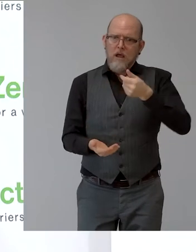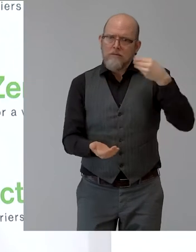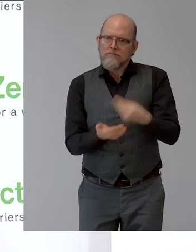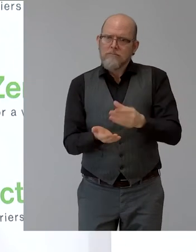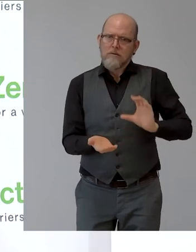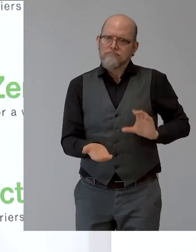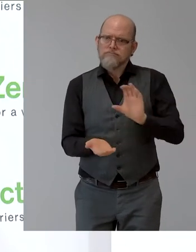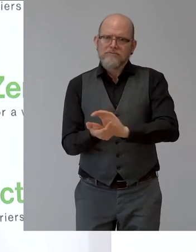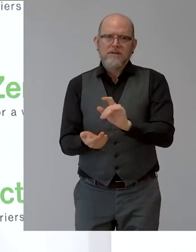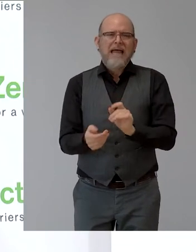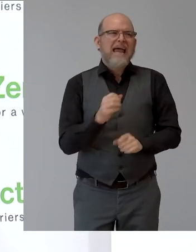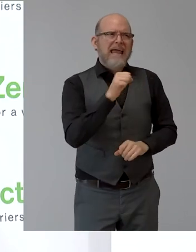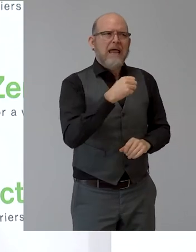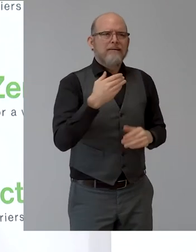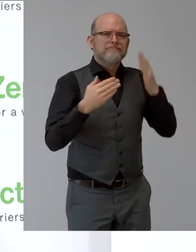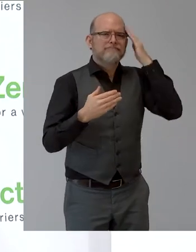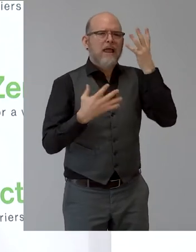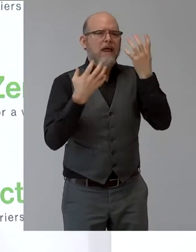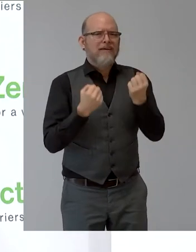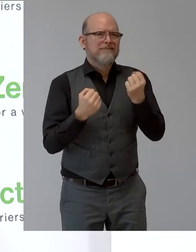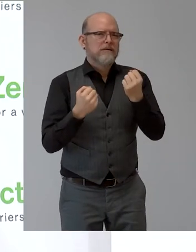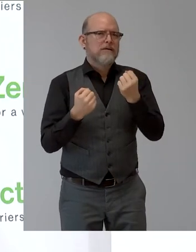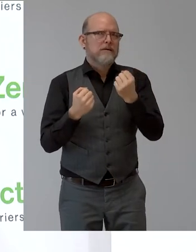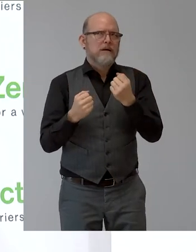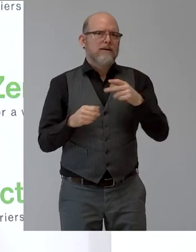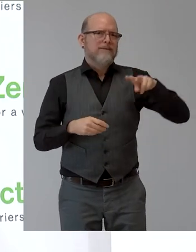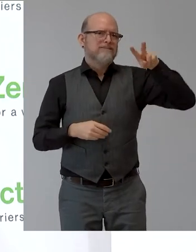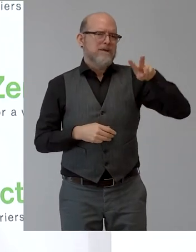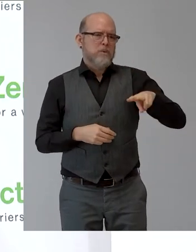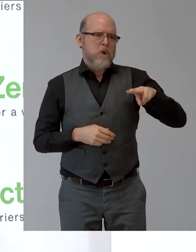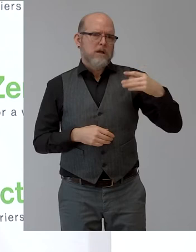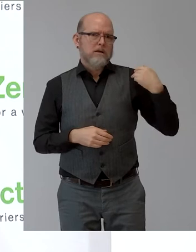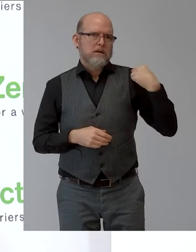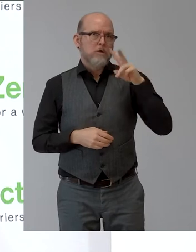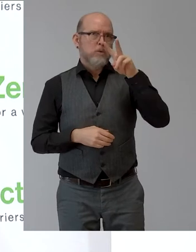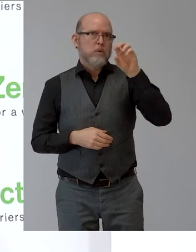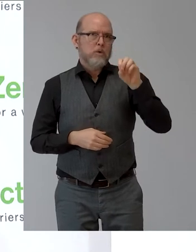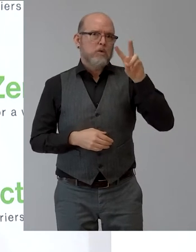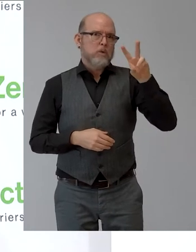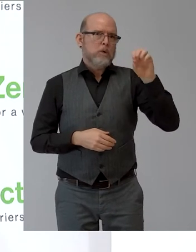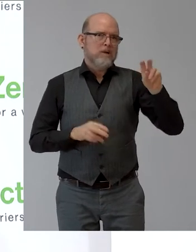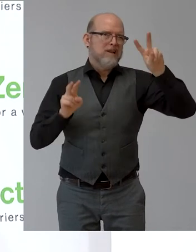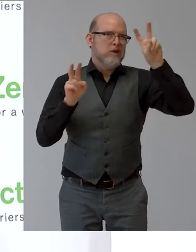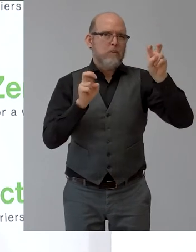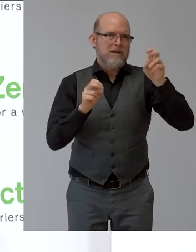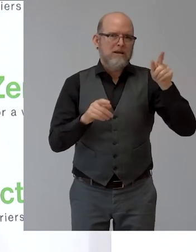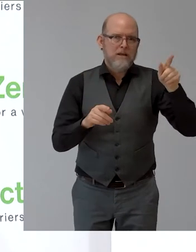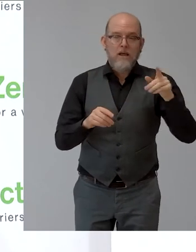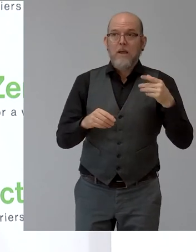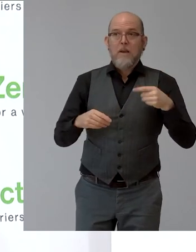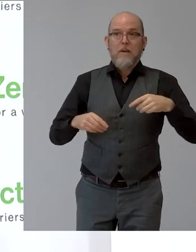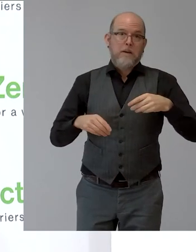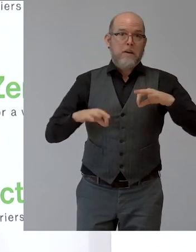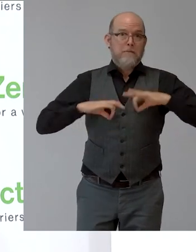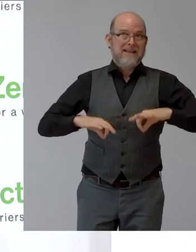Themen bereits im Februar letzten Jahres, wo der Herr Bundesminister den Auftrag gegeben hat, hier sehr rasch ins Tun zu kommen.